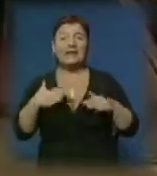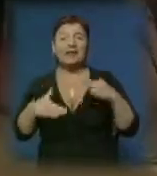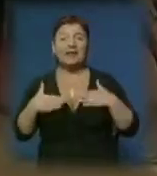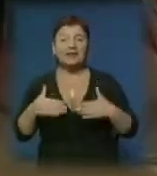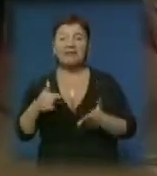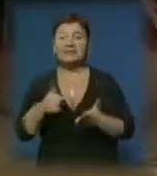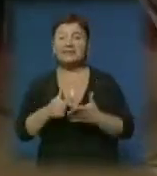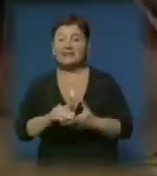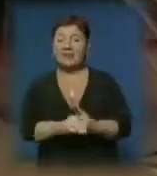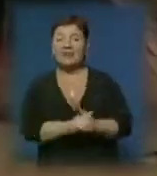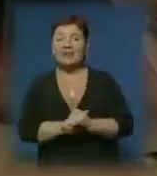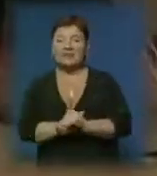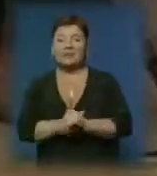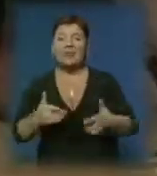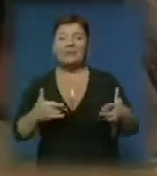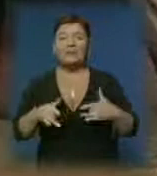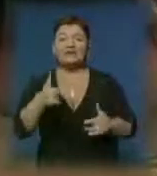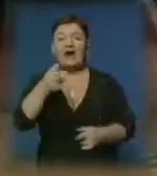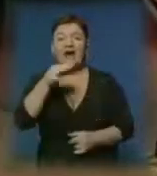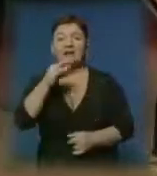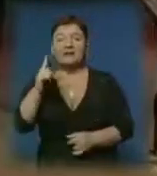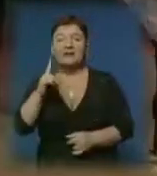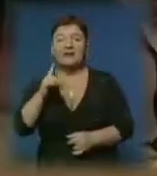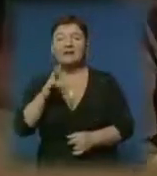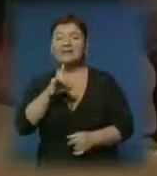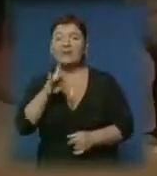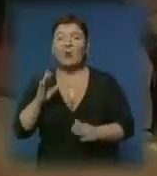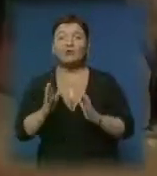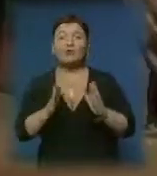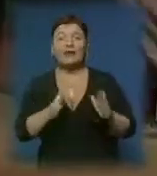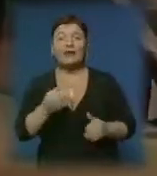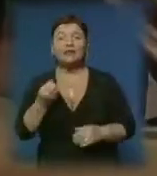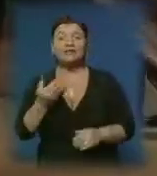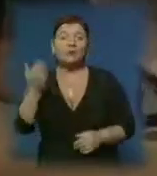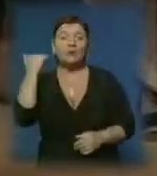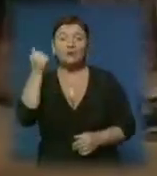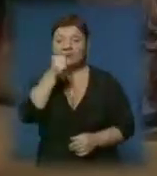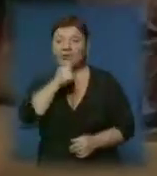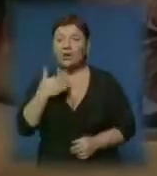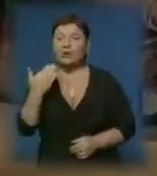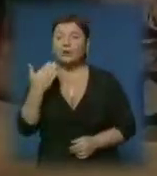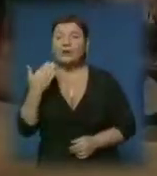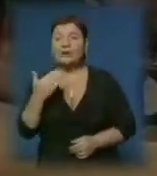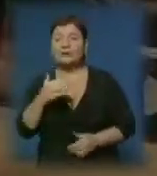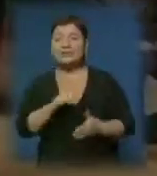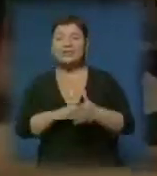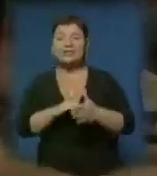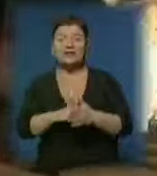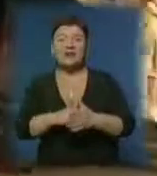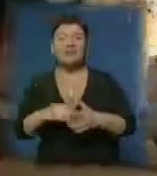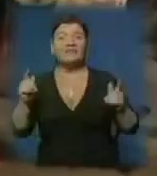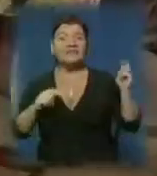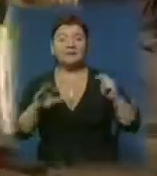місцевий колектив. П'єсу Олександра Гавруша «Цирк Івана Сили» готували ще минулоріч, однак тоді з об'єктивних причин фестиваль не